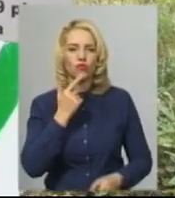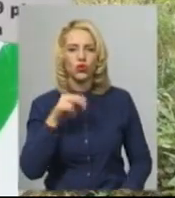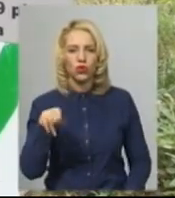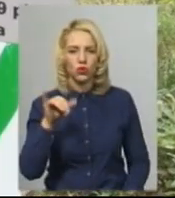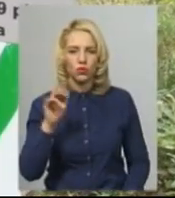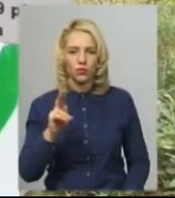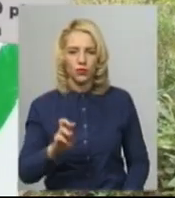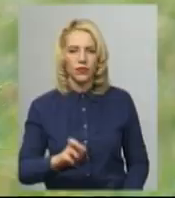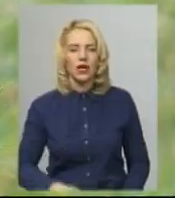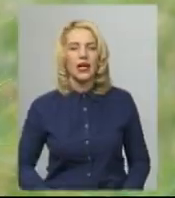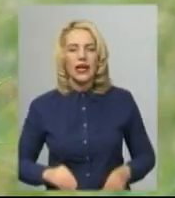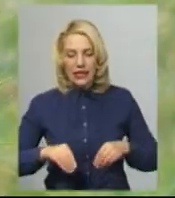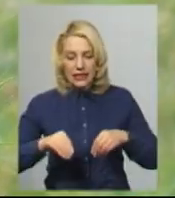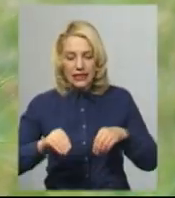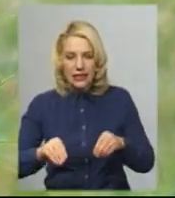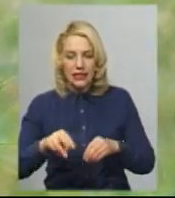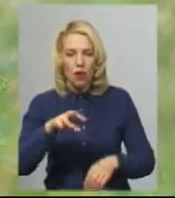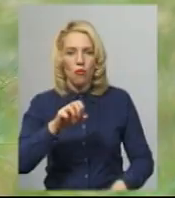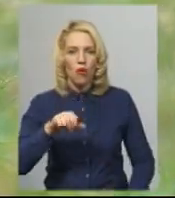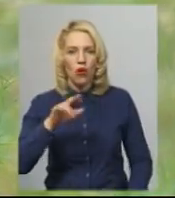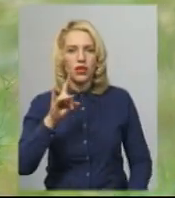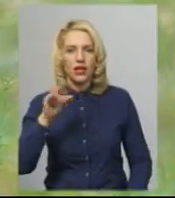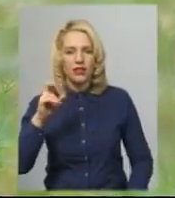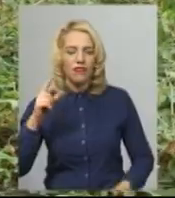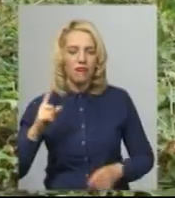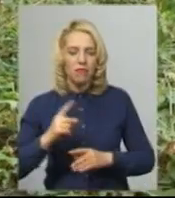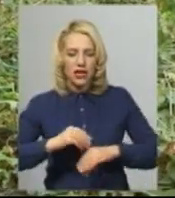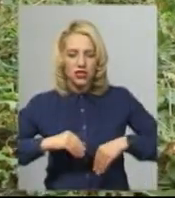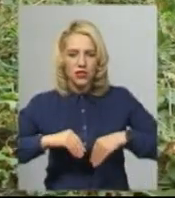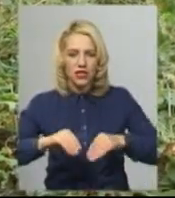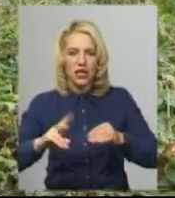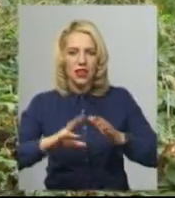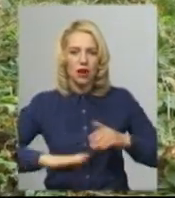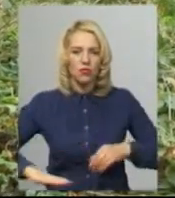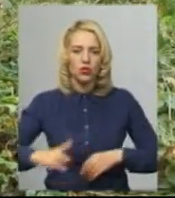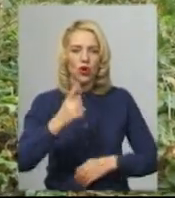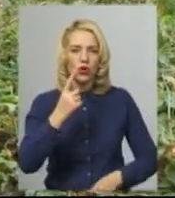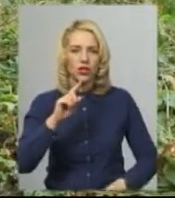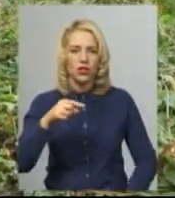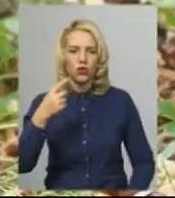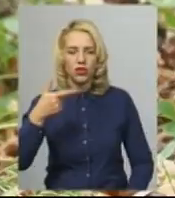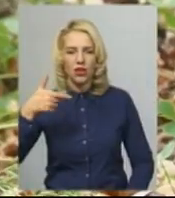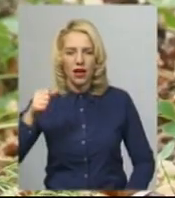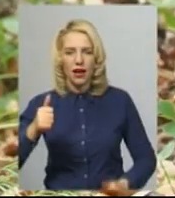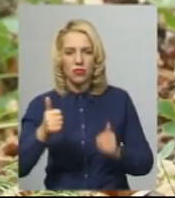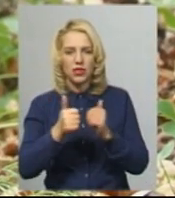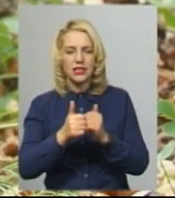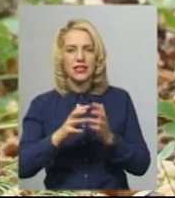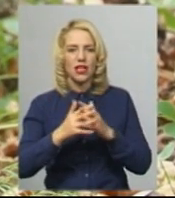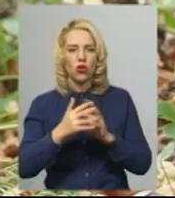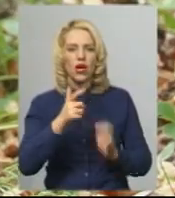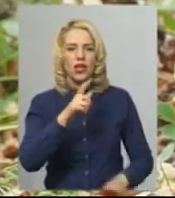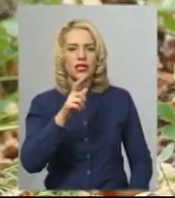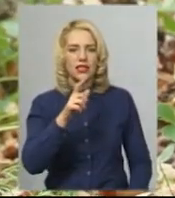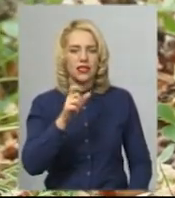Сіянці модрини Європейської вперше висадили навесні цього року на площі 1,1 гектари неподалік села Заслучне на Красилівщині. За